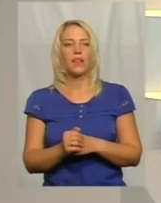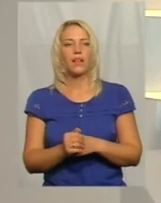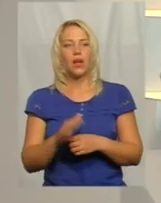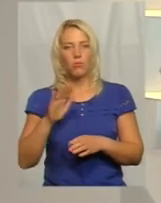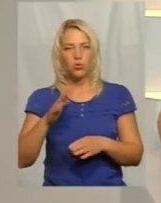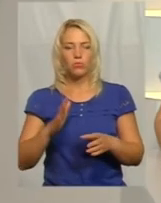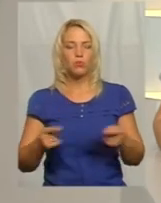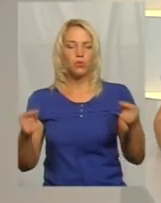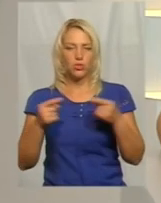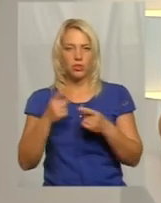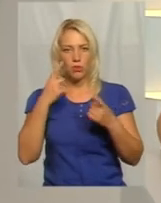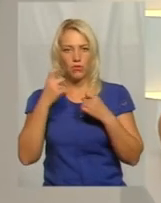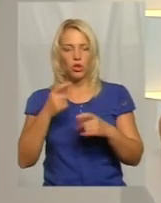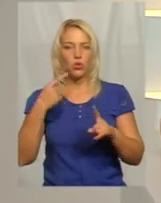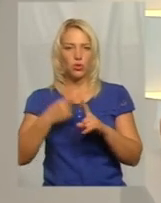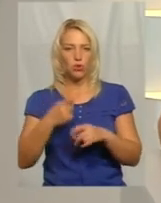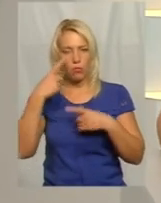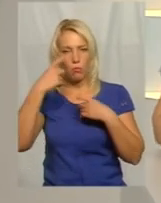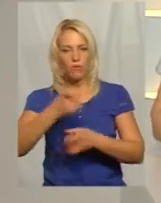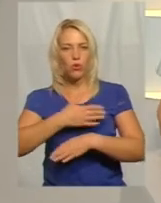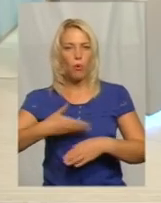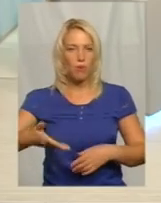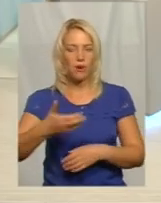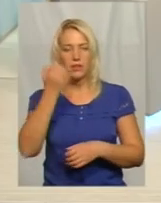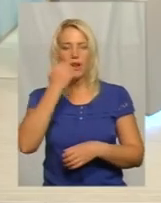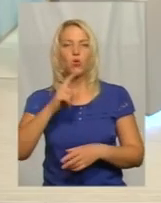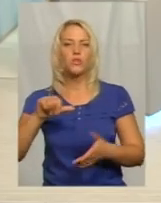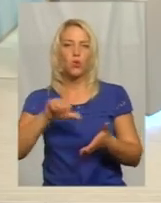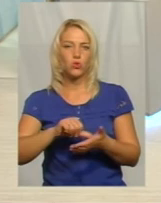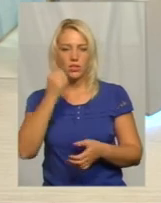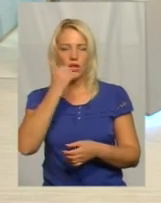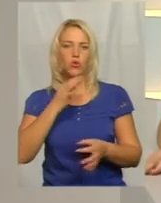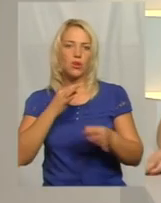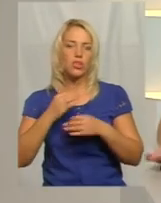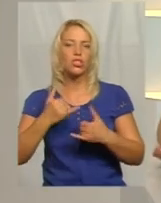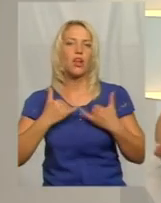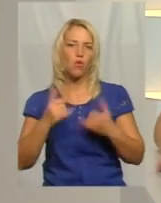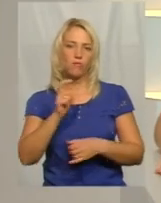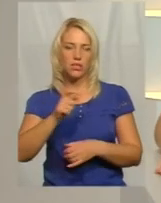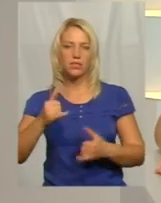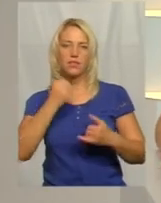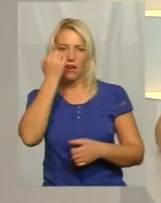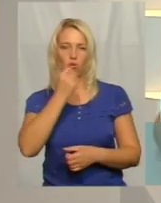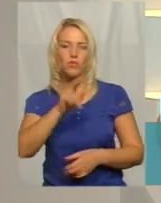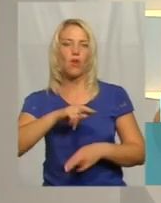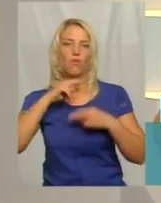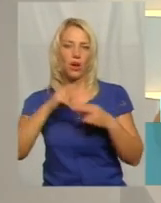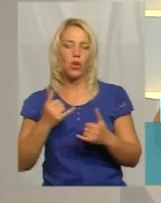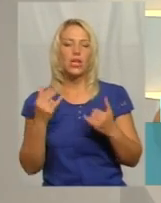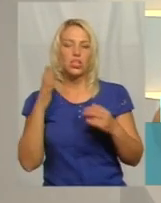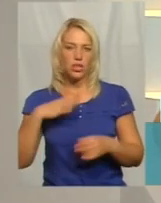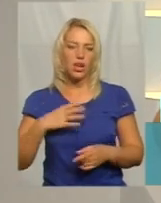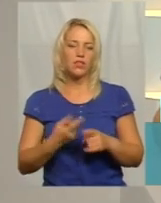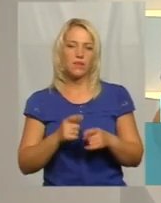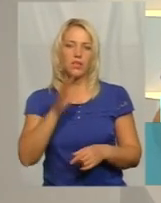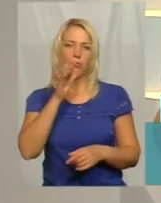інформацію і додатково повідомимо. Дуже дякую вам за участь, дякую за розмову. Шановні глядачі, дякую вам за увагу. Чекати у вас завтра у цій